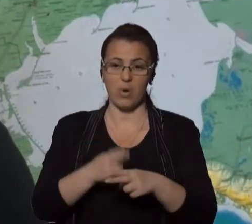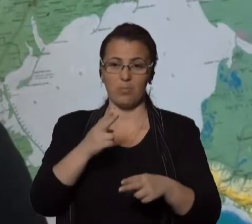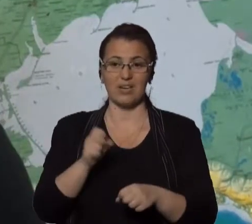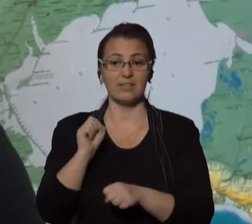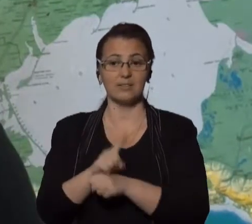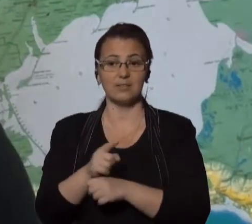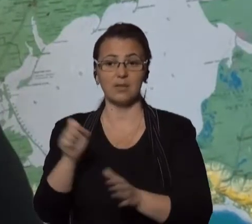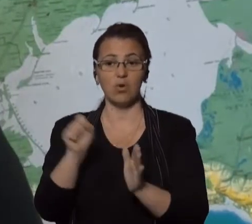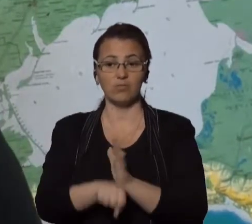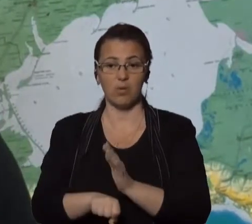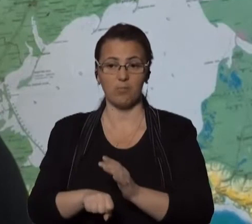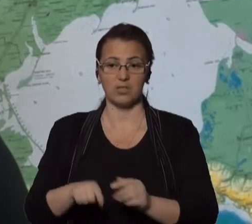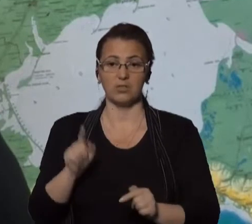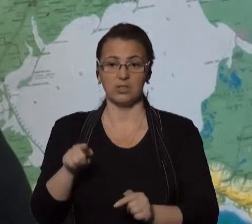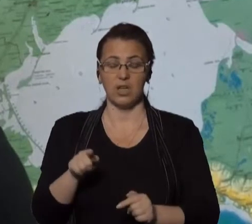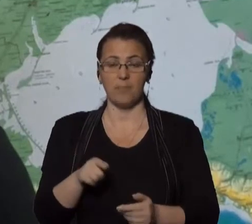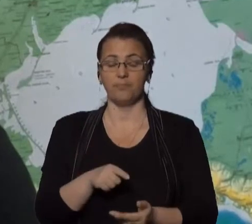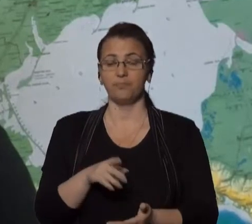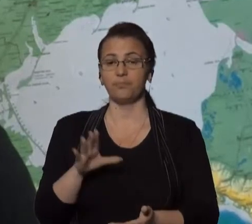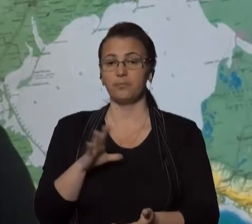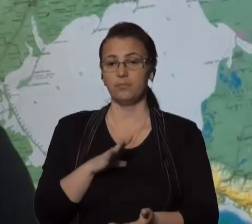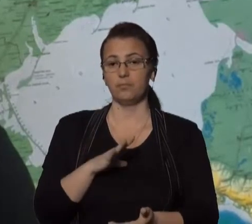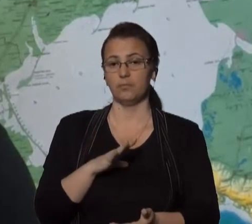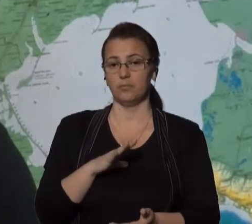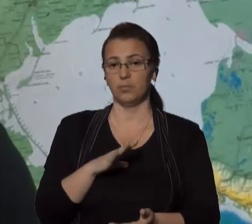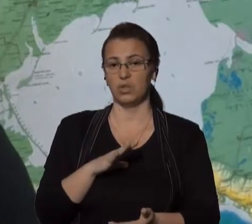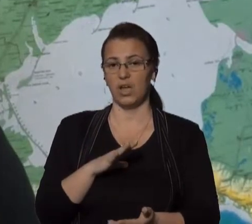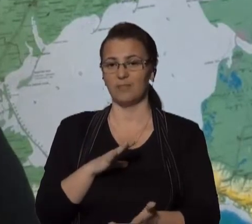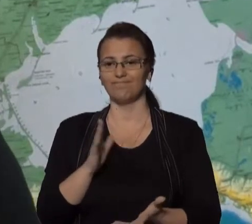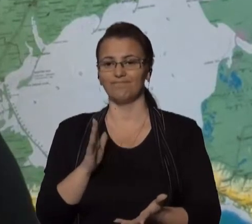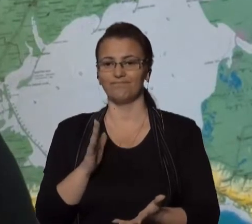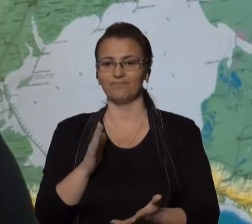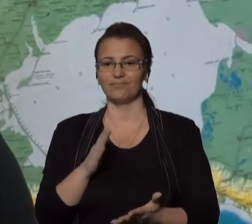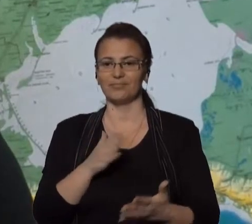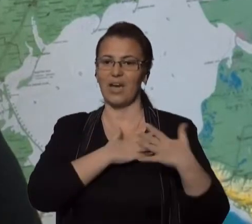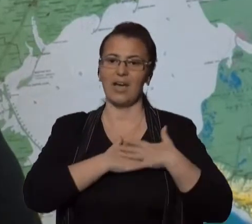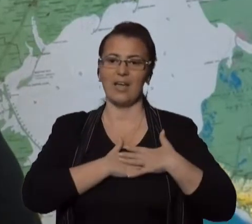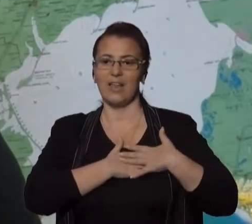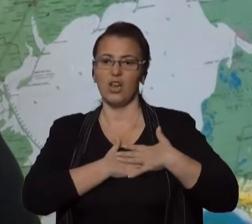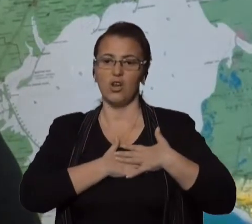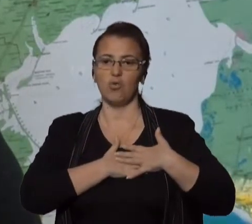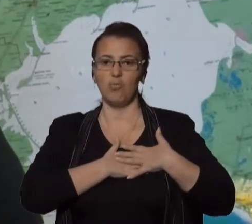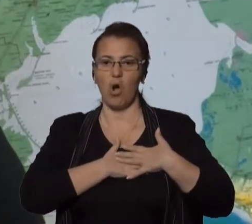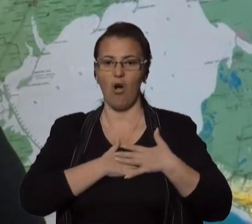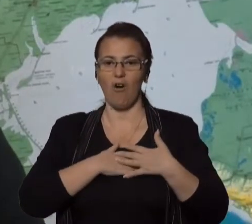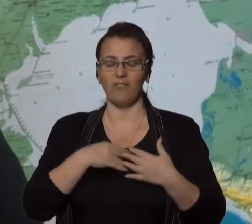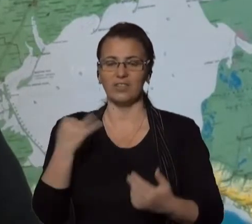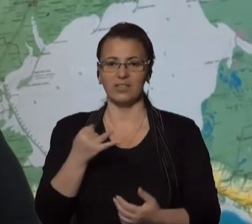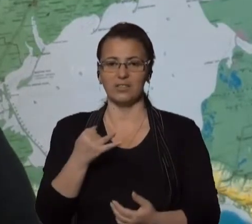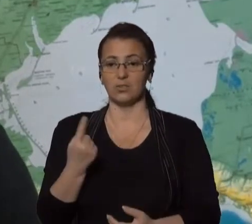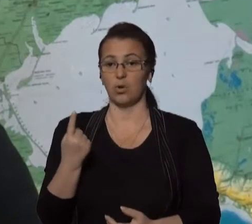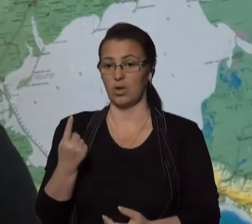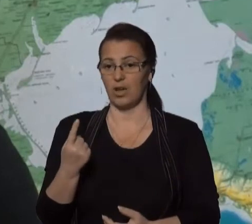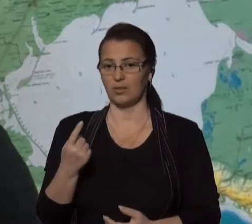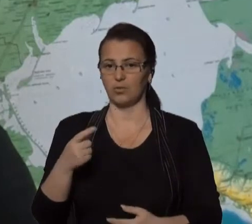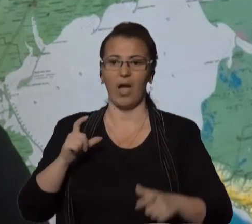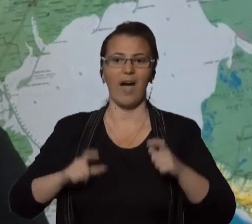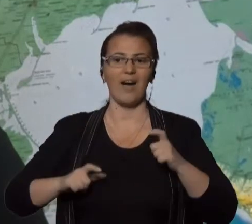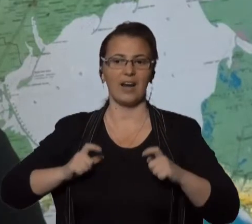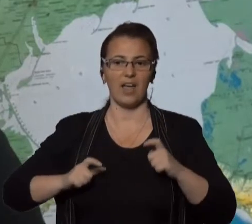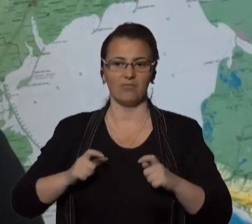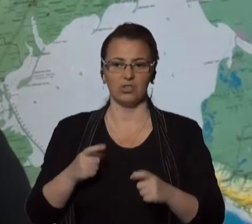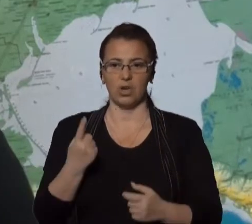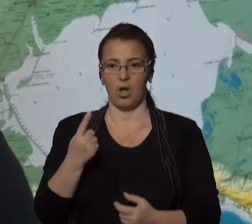вбивство, причому там мало місце певною любовної історії на ґрунті ревнощів. Один чоловік замовив іншого за